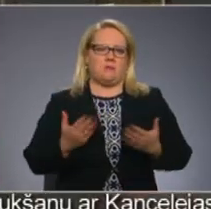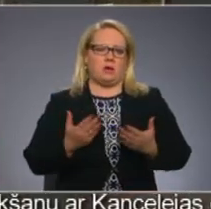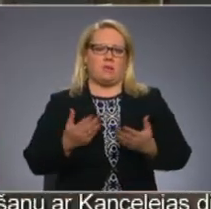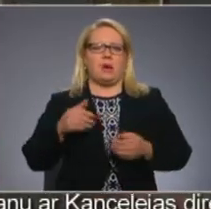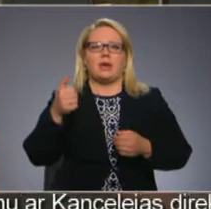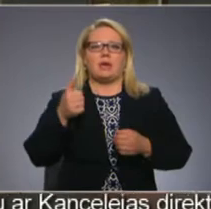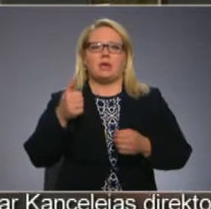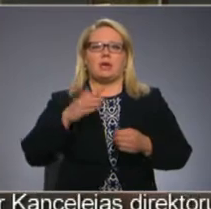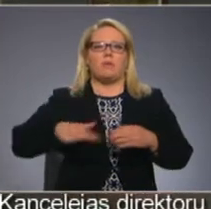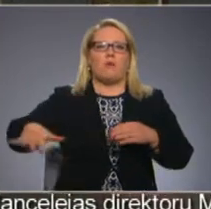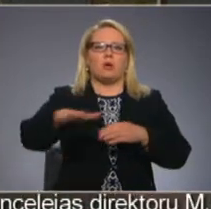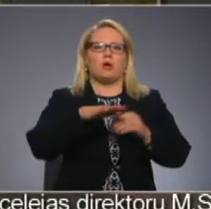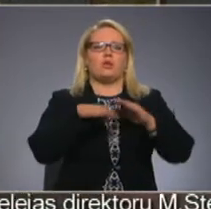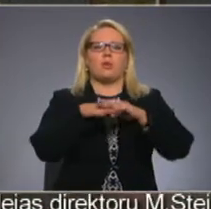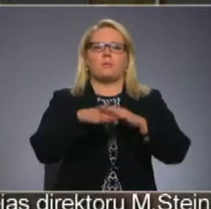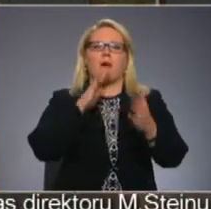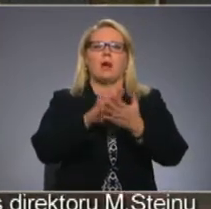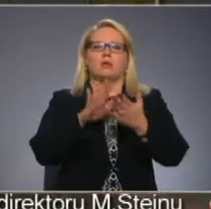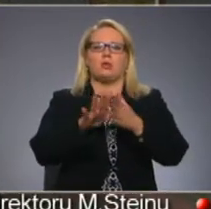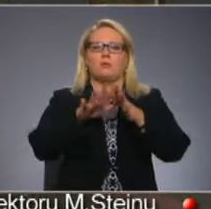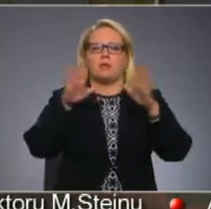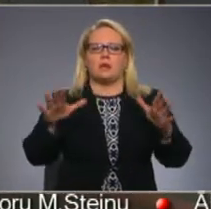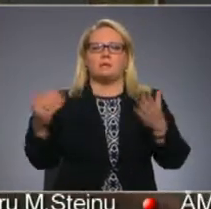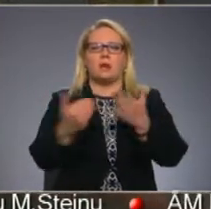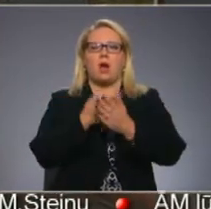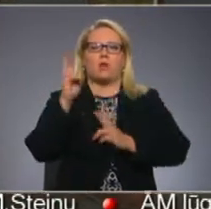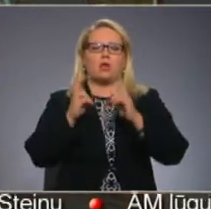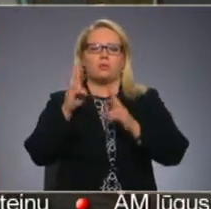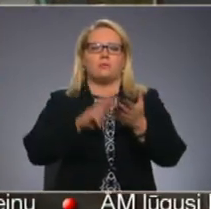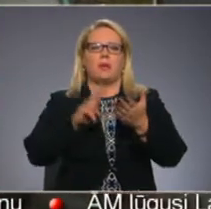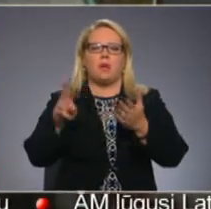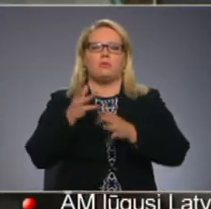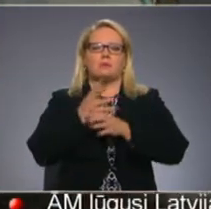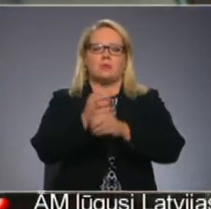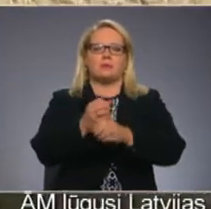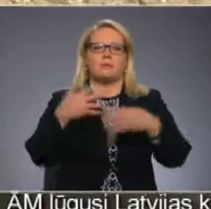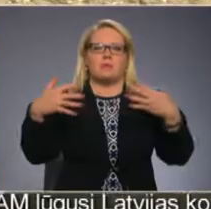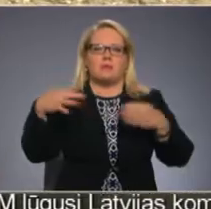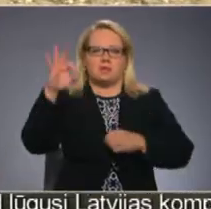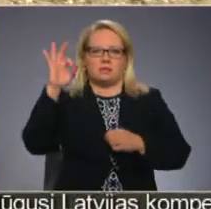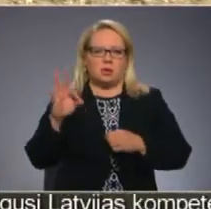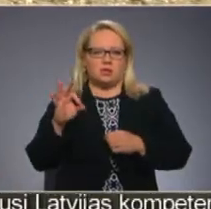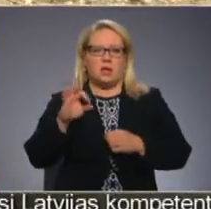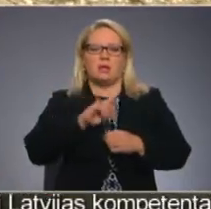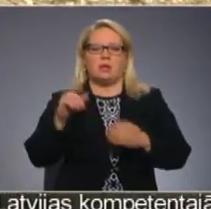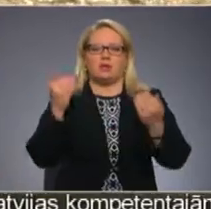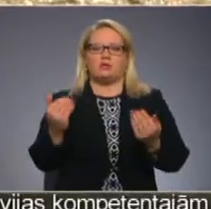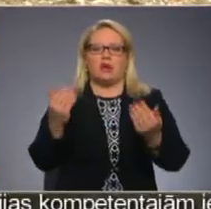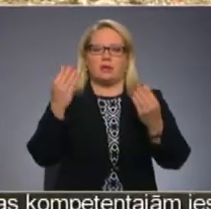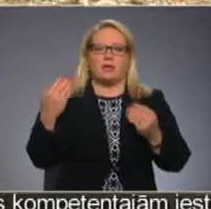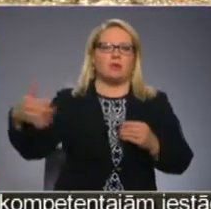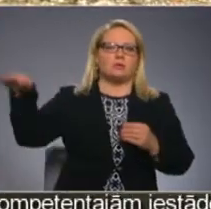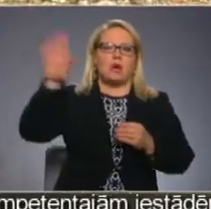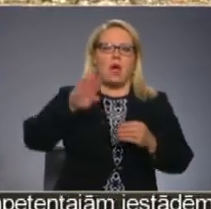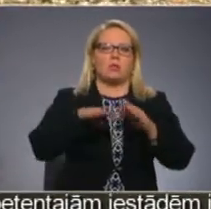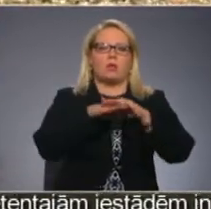Getliņa poligonā noglabājuma atkrituma daudzumu jaunā rūpnīca jau samazināt par 90%. Līdz šai dienai uz kalnu